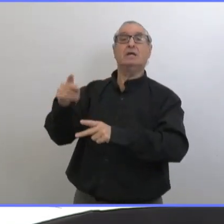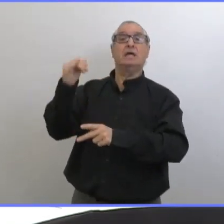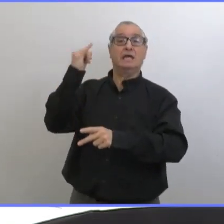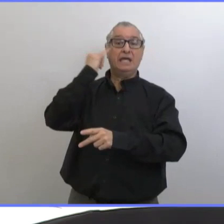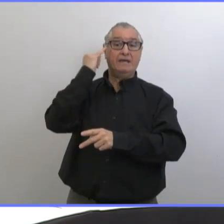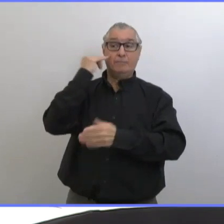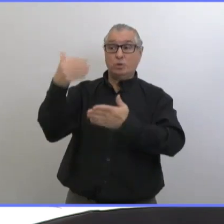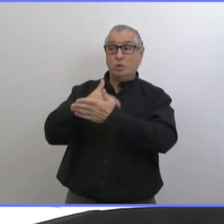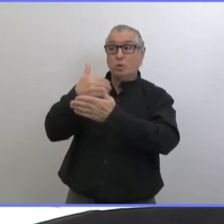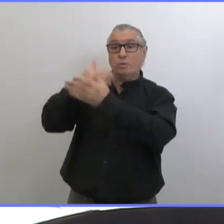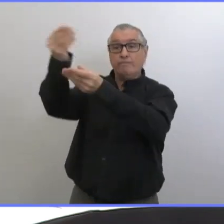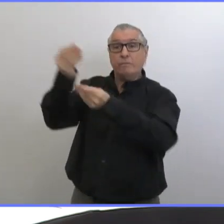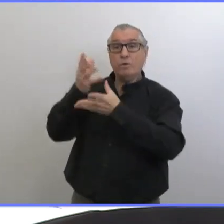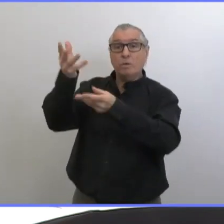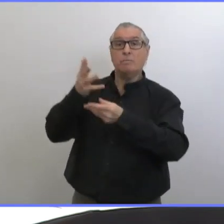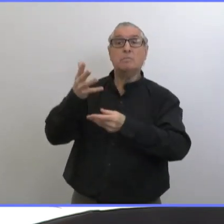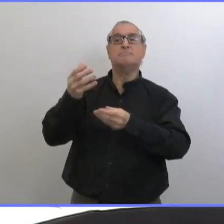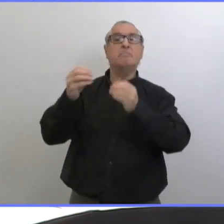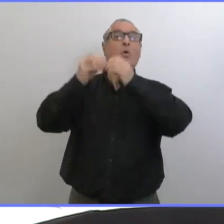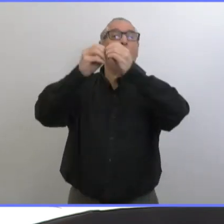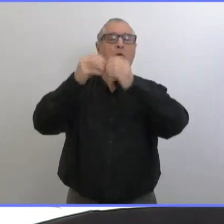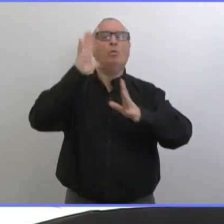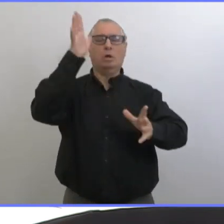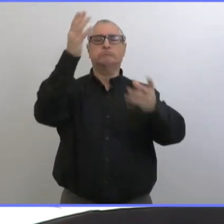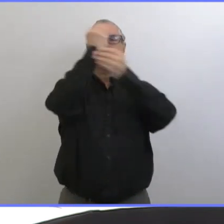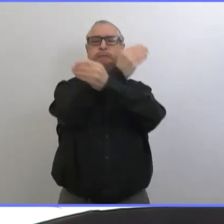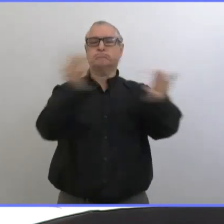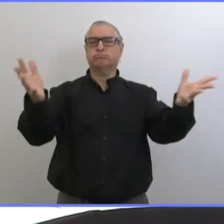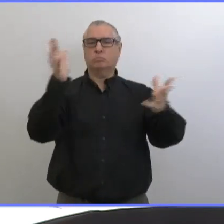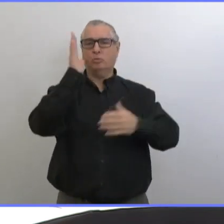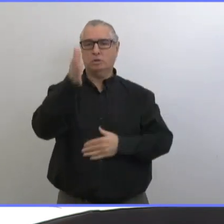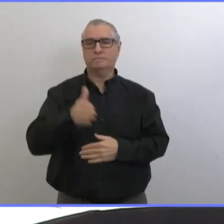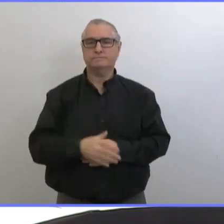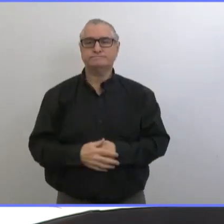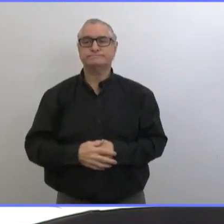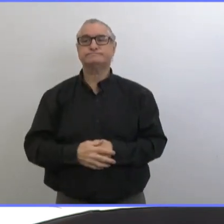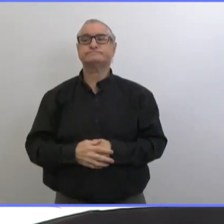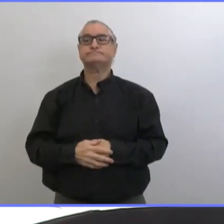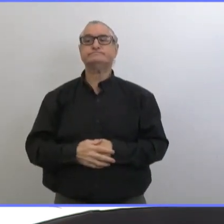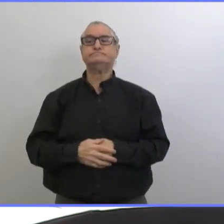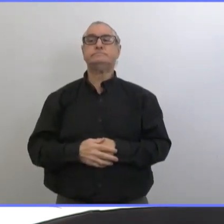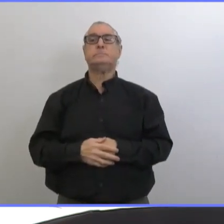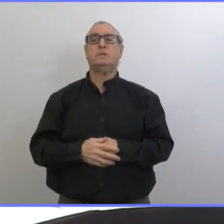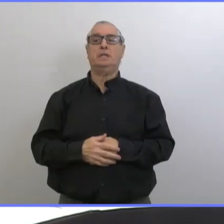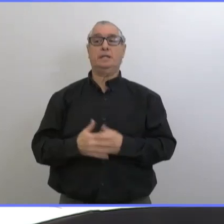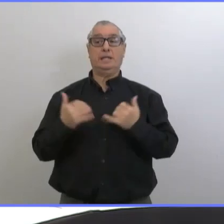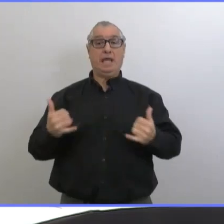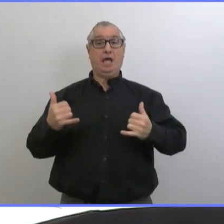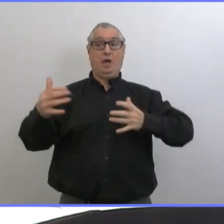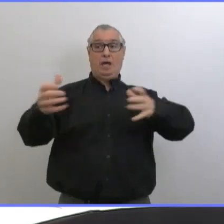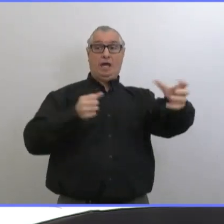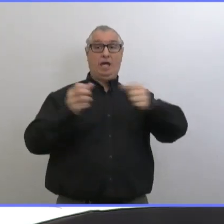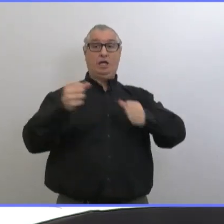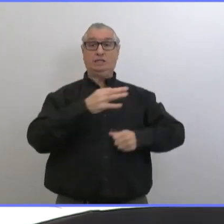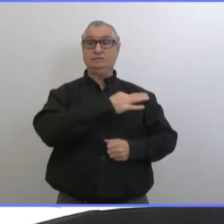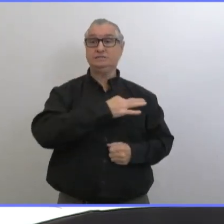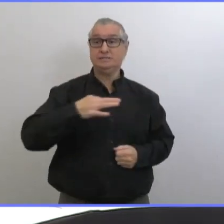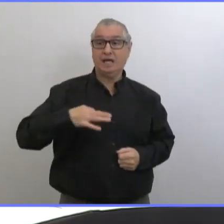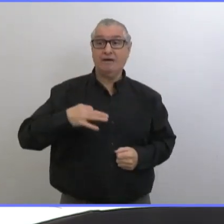Au niveau du recrutement maintenant, je peux vous dire qu'on a 1 152